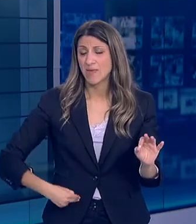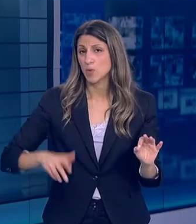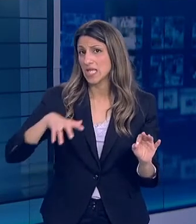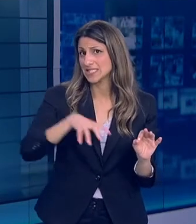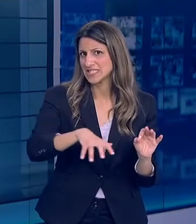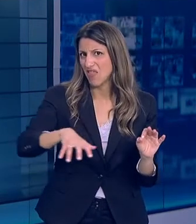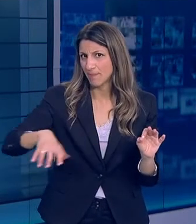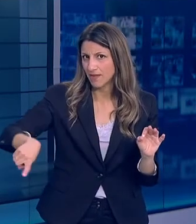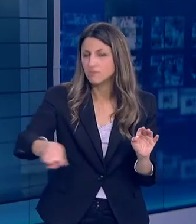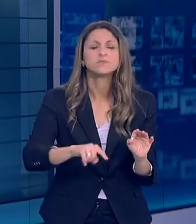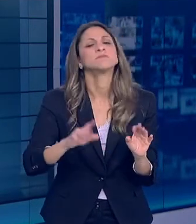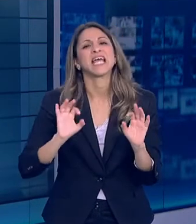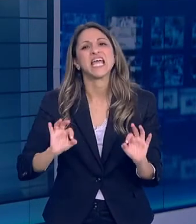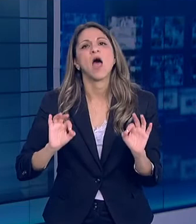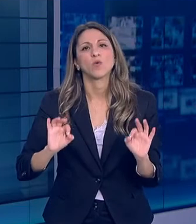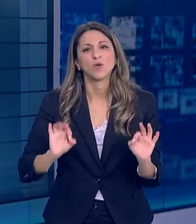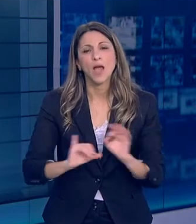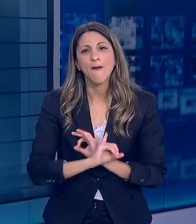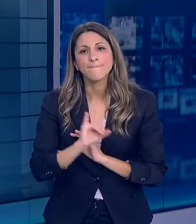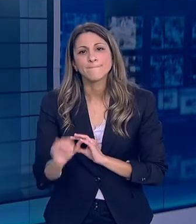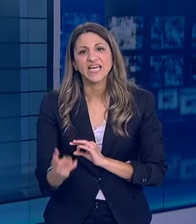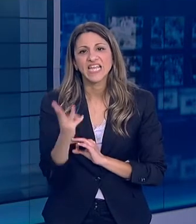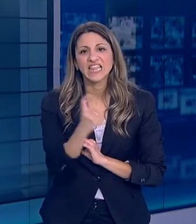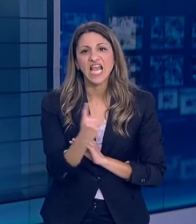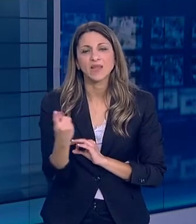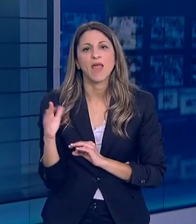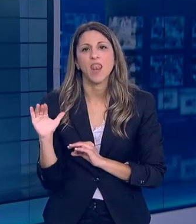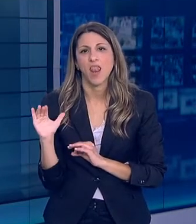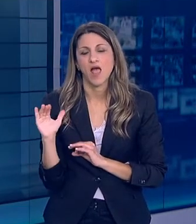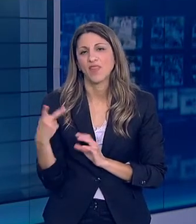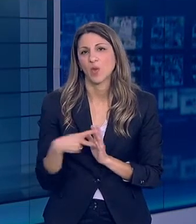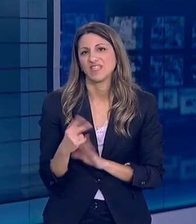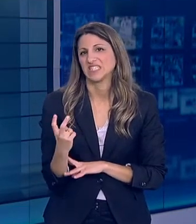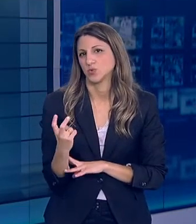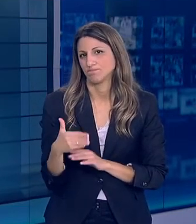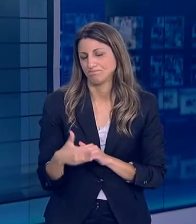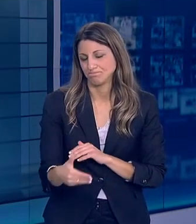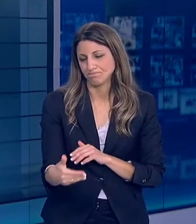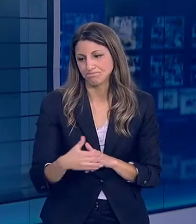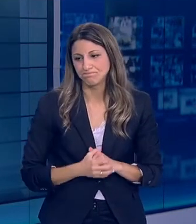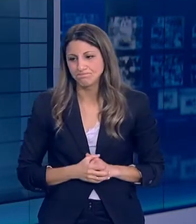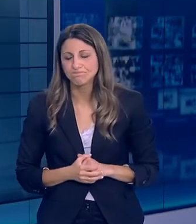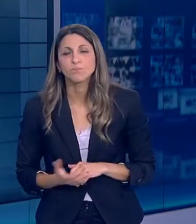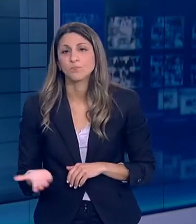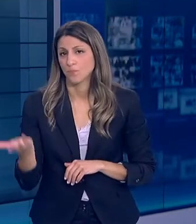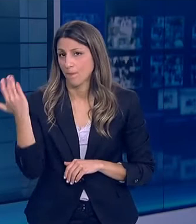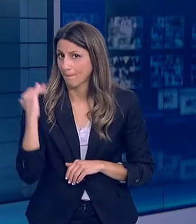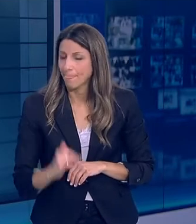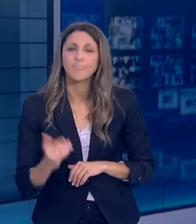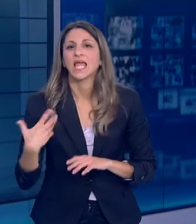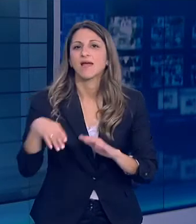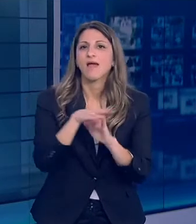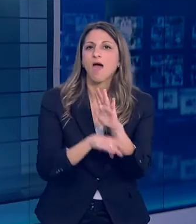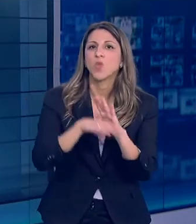βρεφικοί σταθμοί Λειτουργούν κανονικά έως τις 31 Ιουλίου του 2020 Επίσης έχουν τεθεί υγειονομικοί